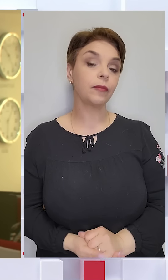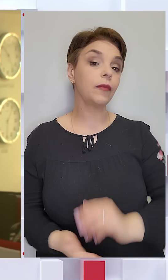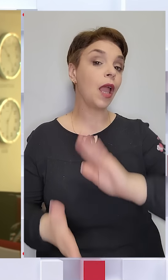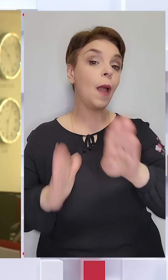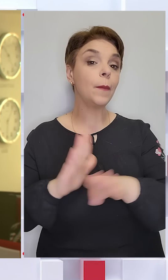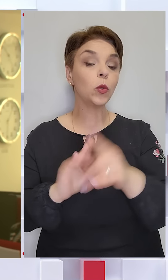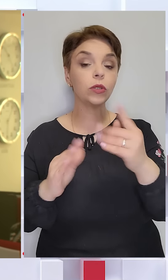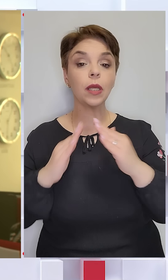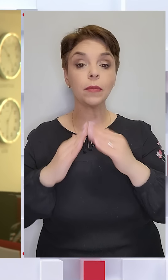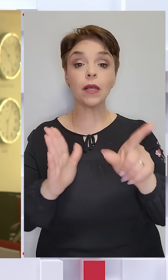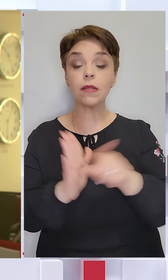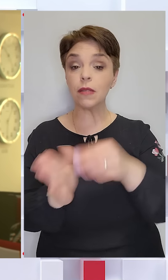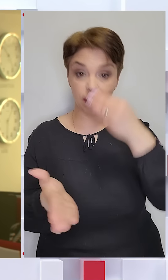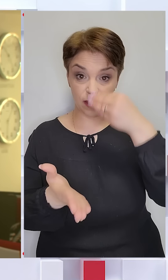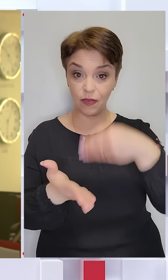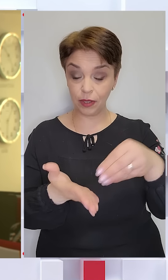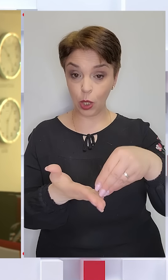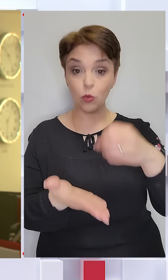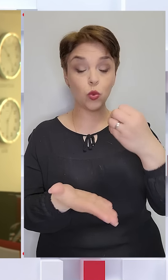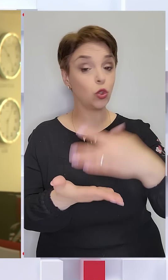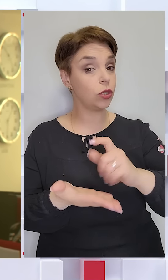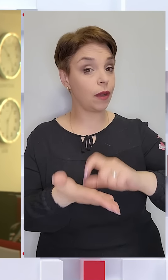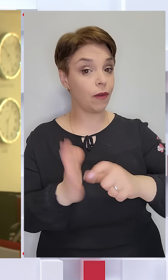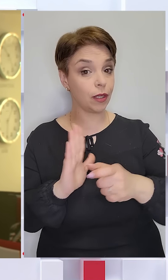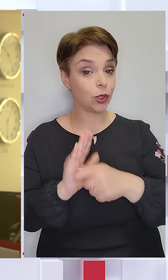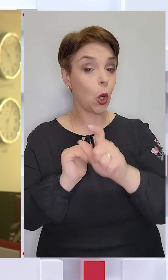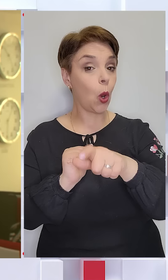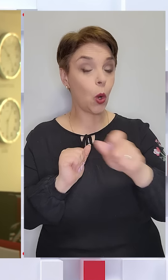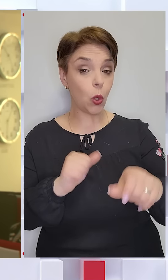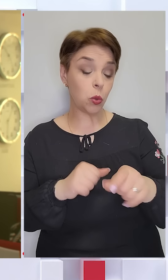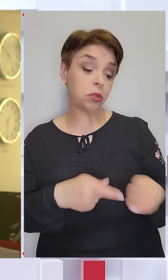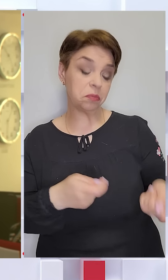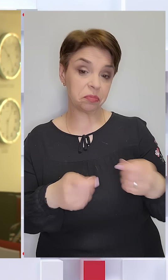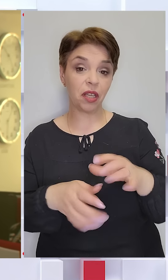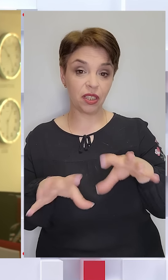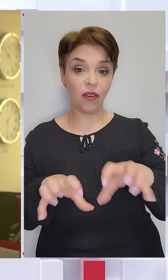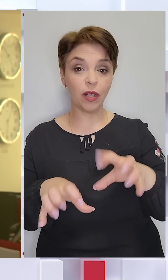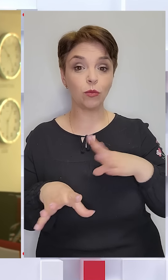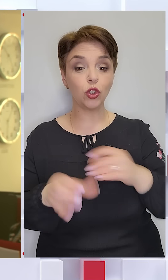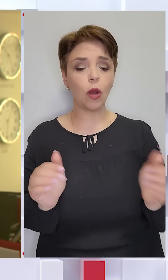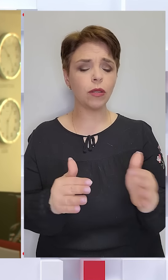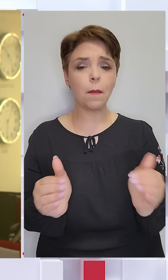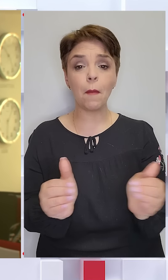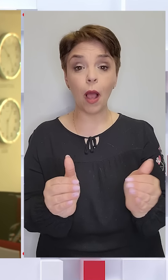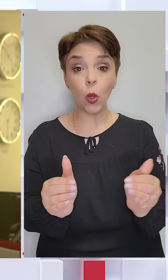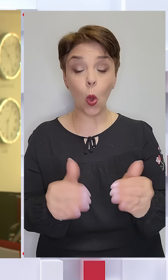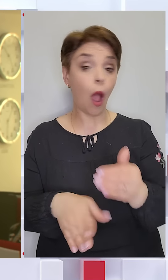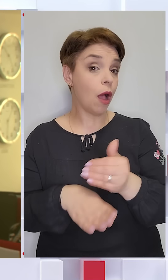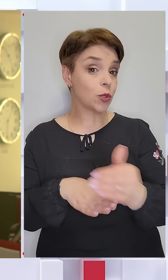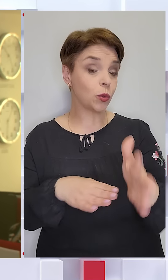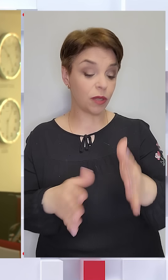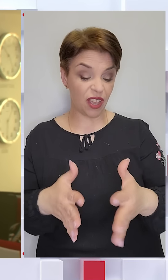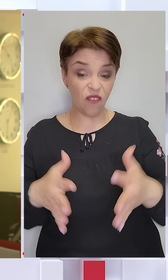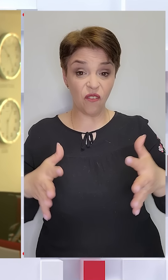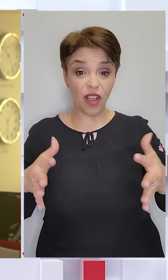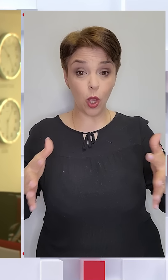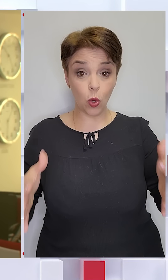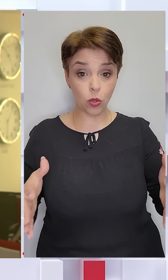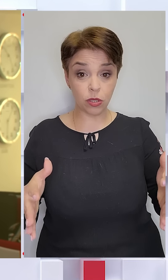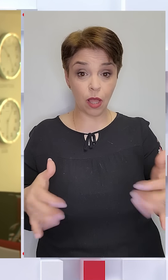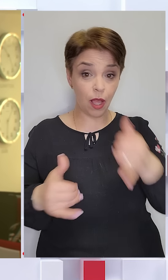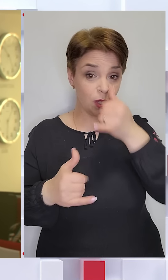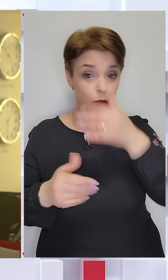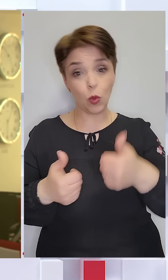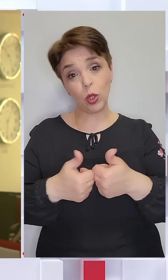одним дахом зі свинею. У столичній квартирі люди завели тварину, коли та була ще геть малою, а згодом, як виросла, не